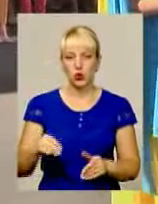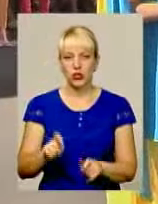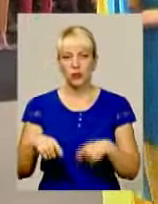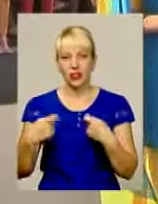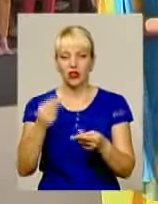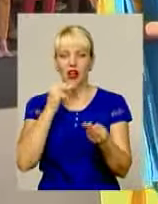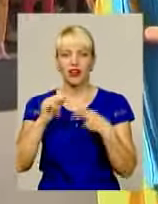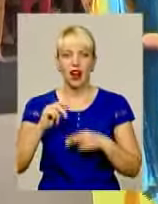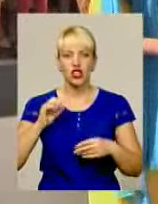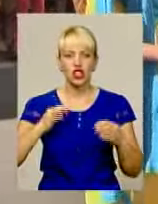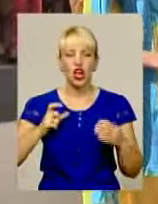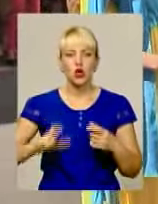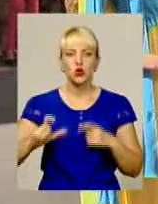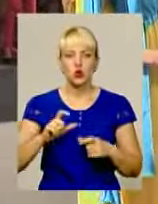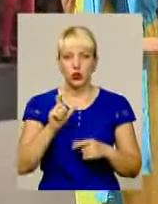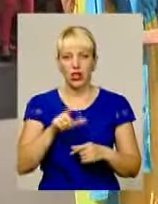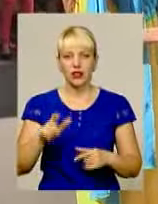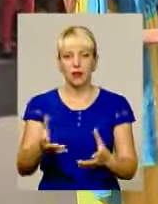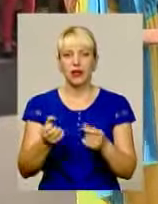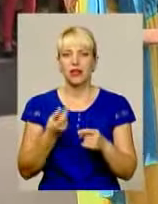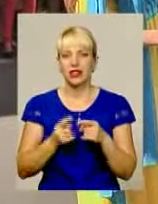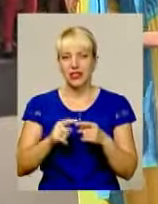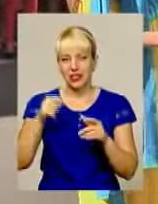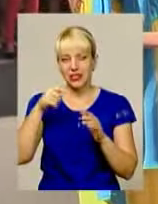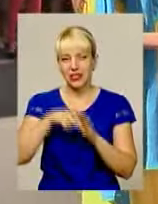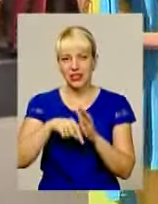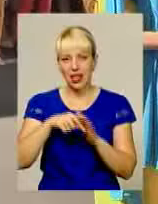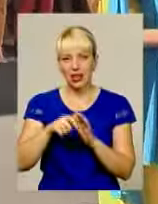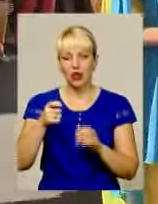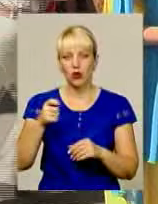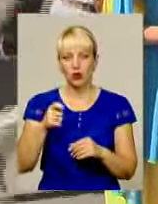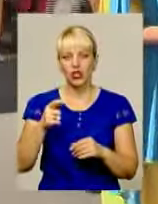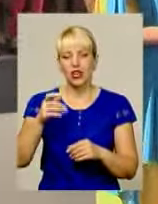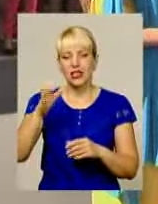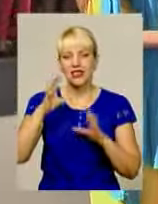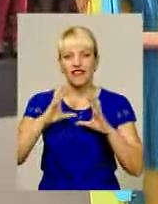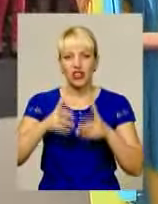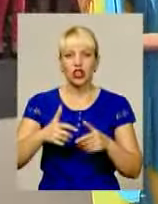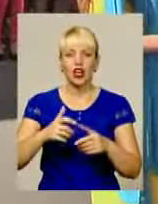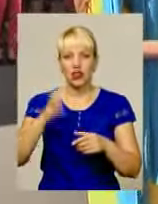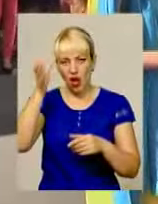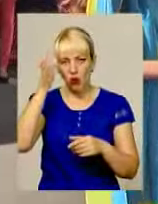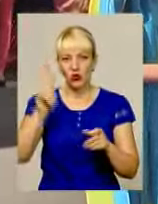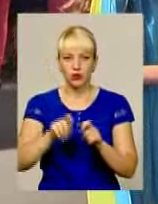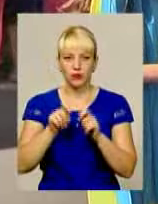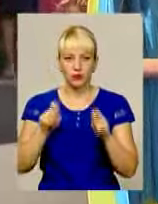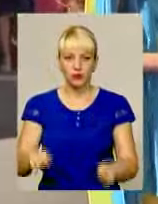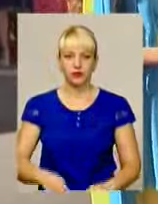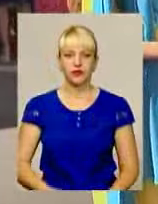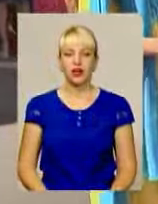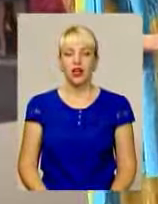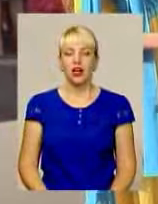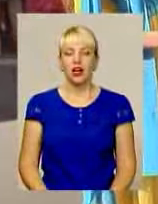цей ключ до знань, нехай відкриє він дорогу. У світ науки, світ пізнань, щоб ви з ним завжди йшли в ногу.